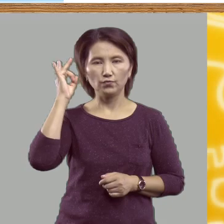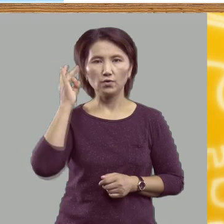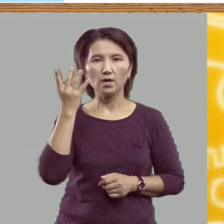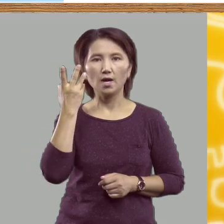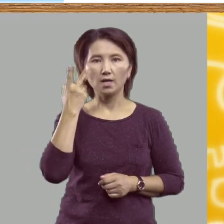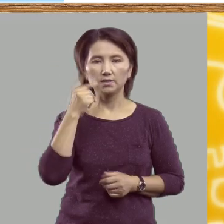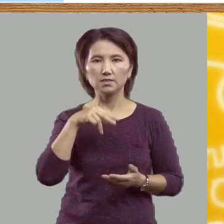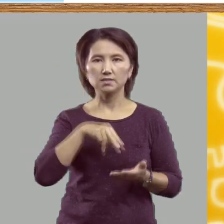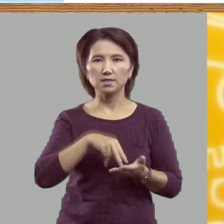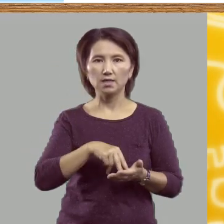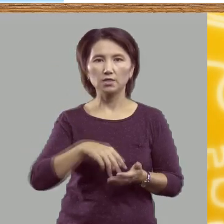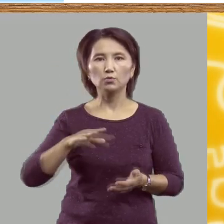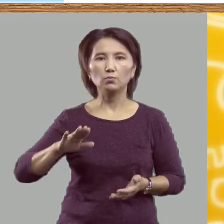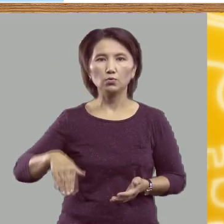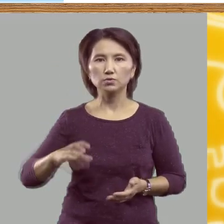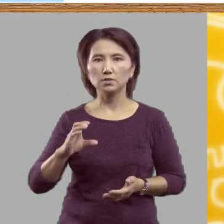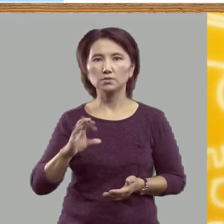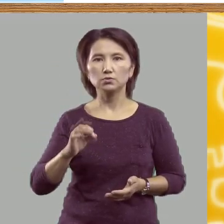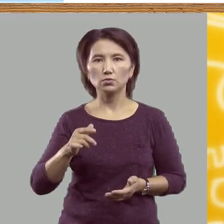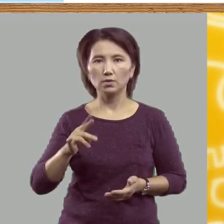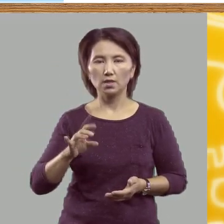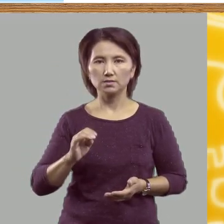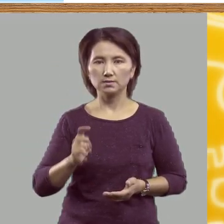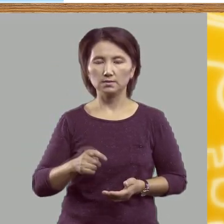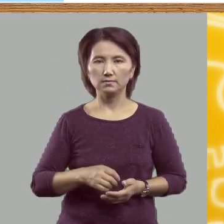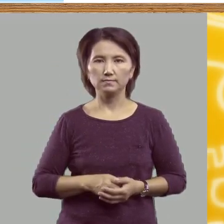когда стоит после согласных.